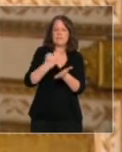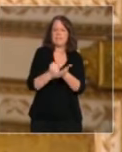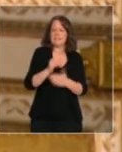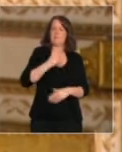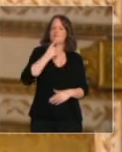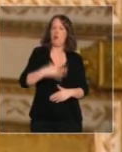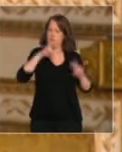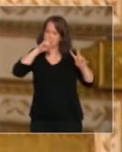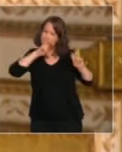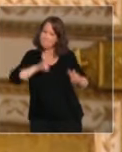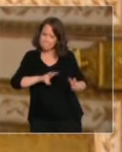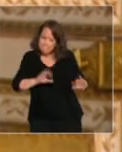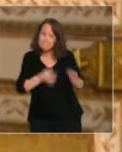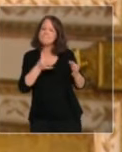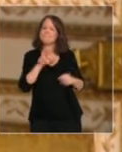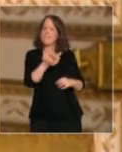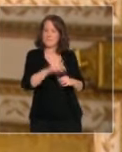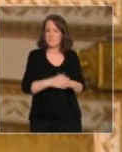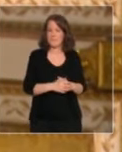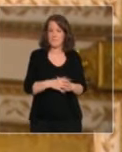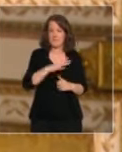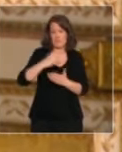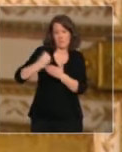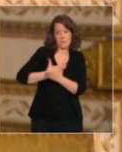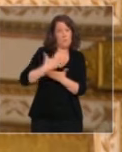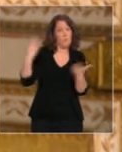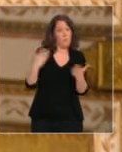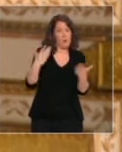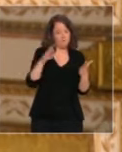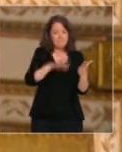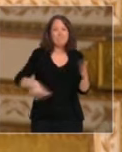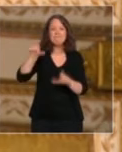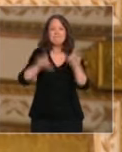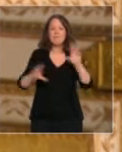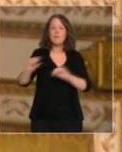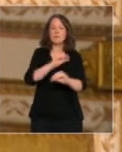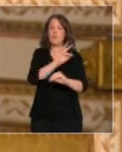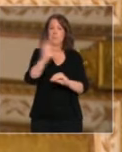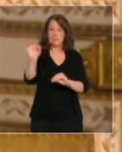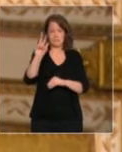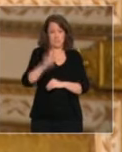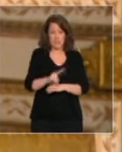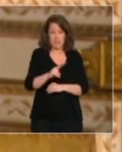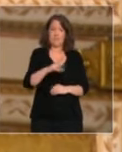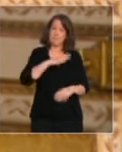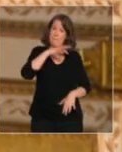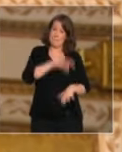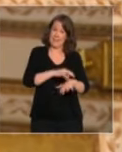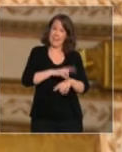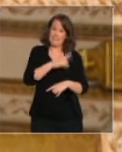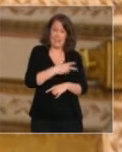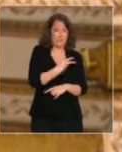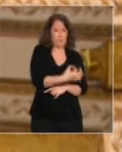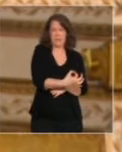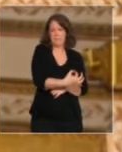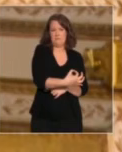très faible minorité de Français ont contracté le Covid-19. Ce qui veut dire que nous sommes loin de ce que les spécialistes appellent